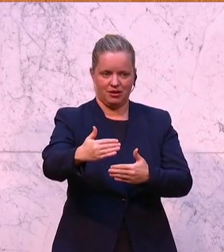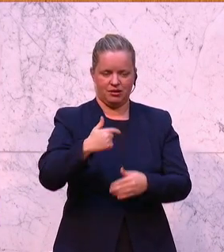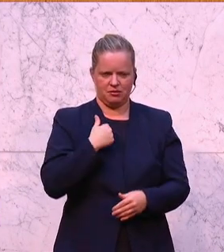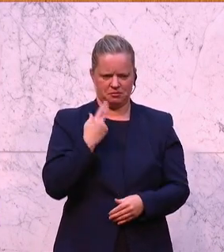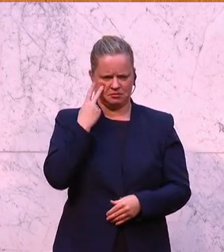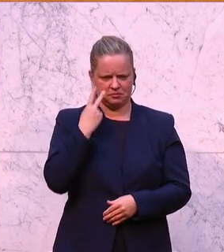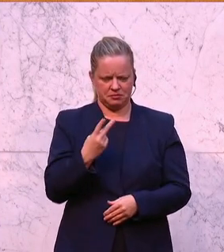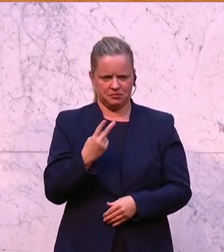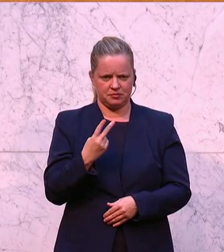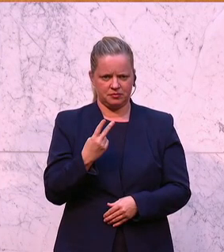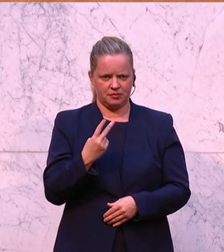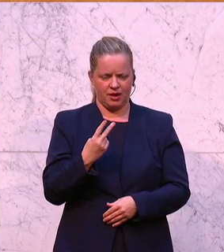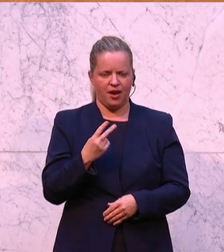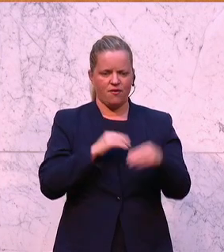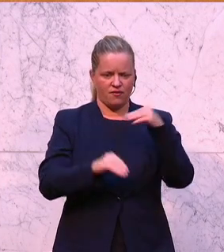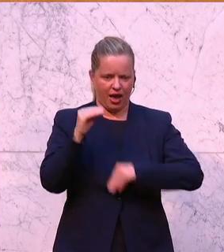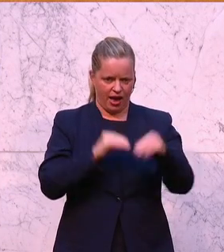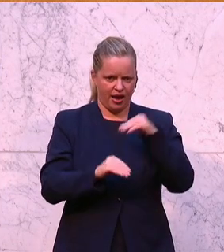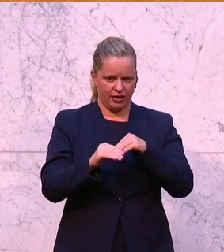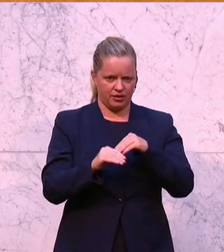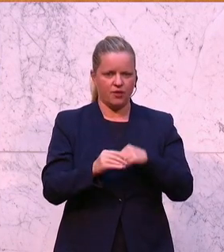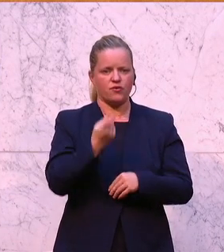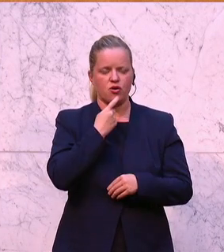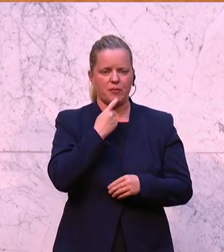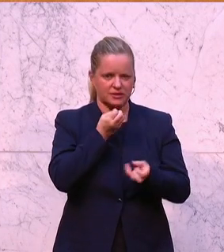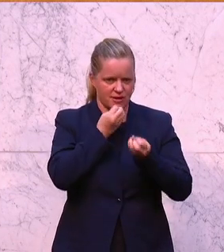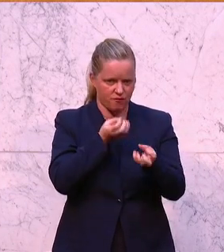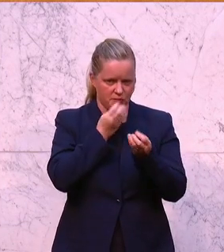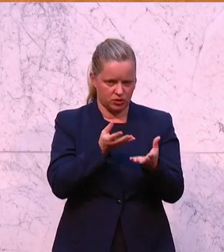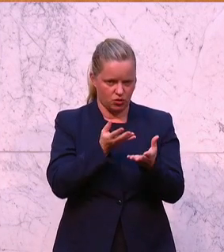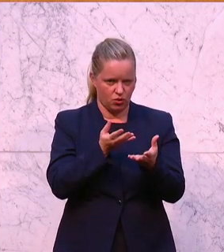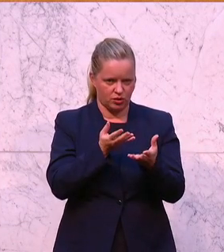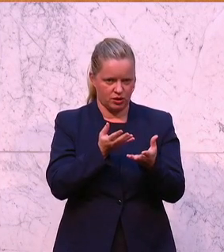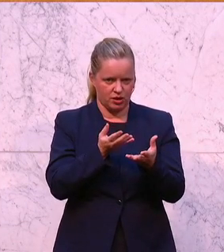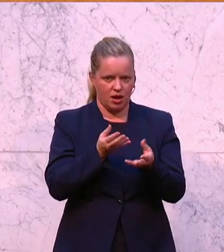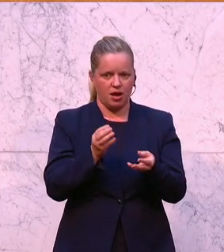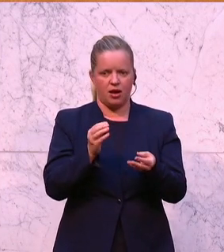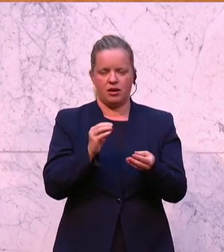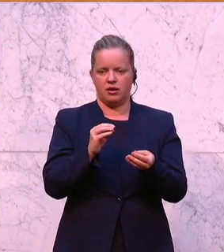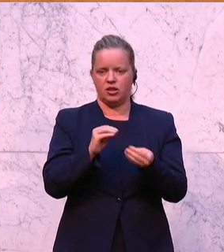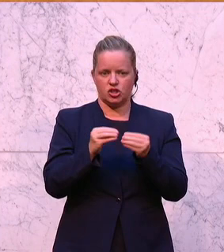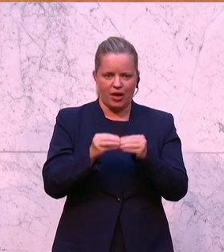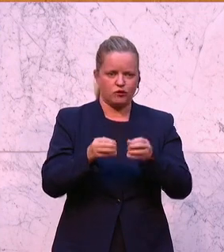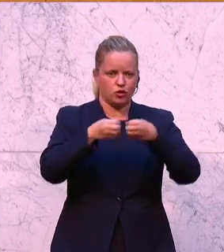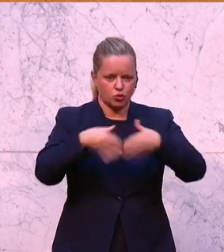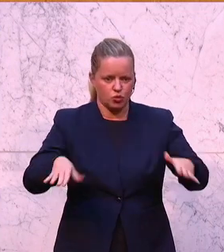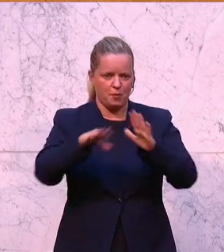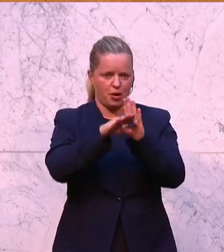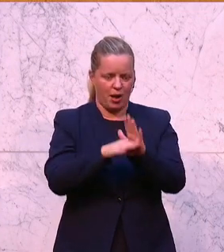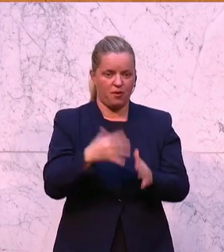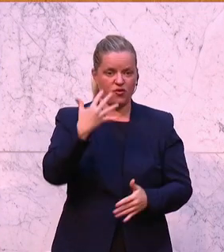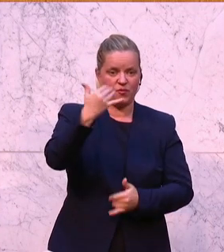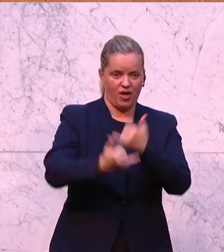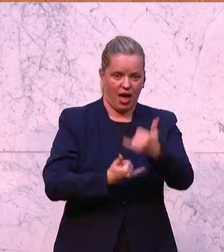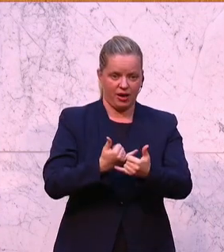jetzt anschaue, dass der Verein für Konsumenteninformation über seinen Geschäftsführer ein Strukturprogramm über fünf Jahre hat, was machen wir die